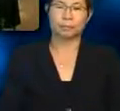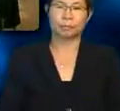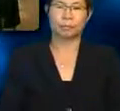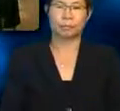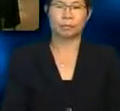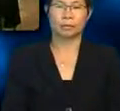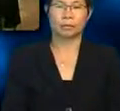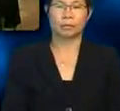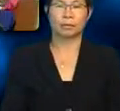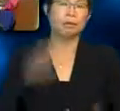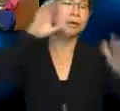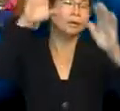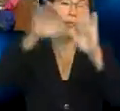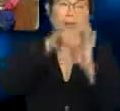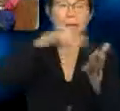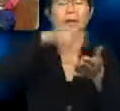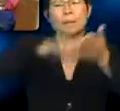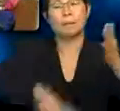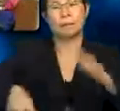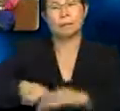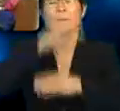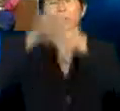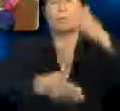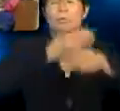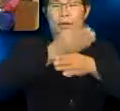Gambar apa ini, murid-murid? Bumi!